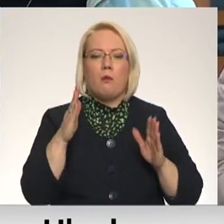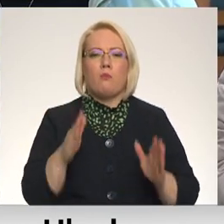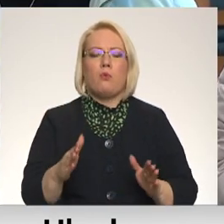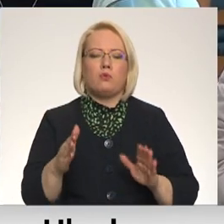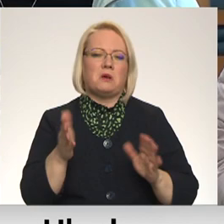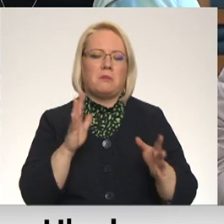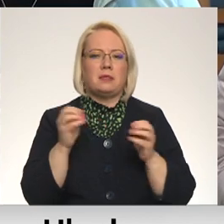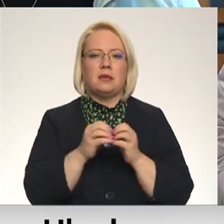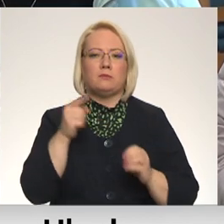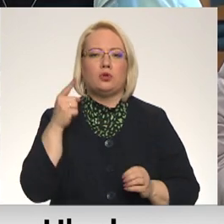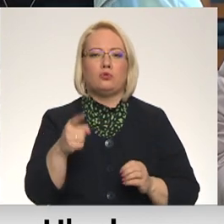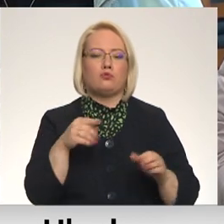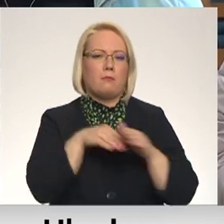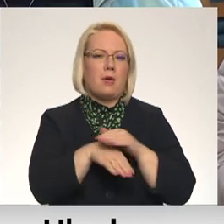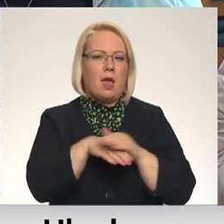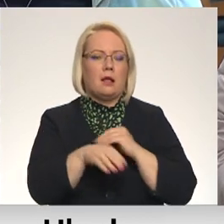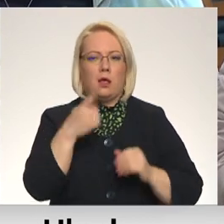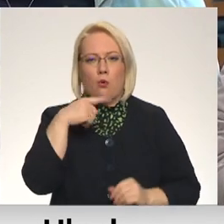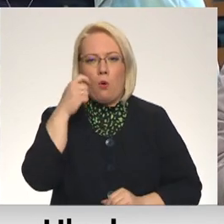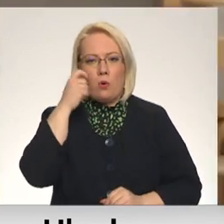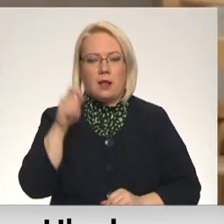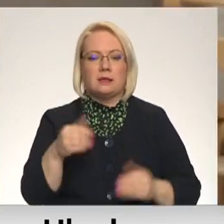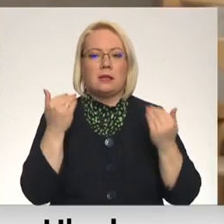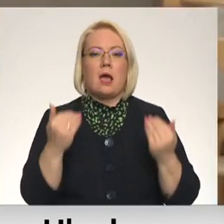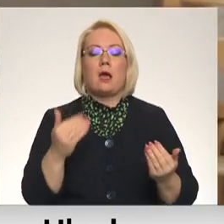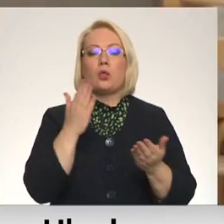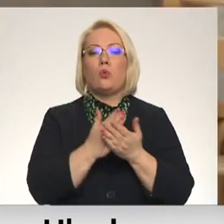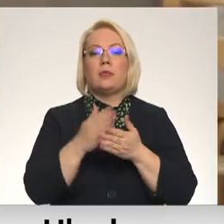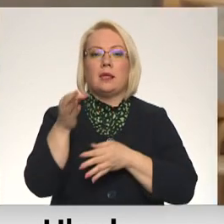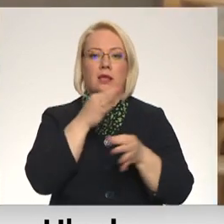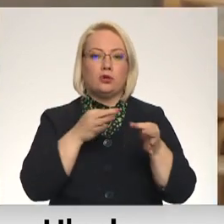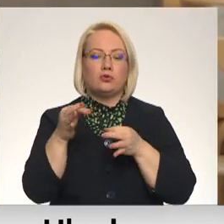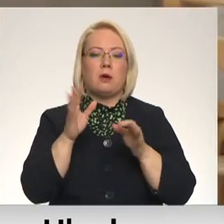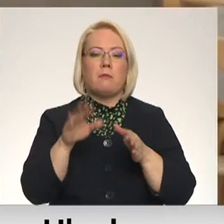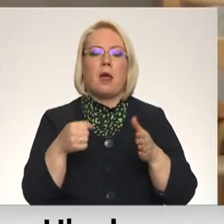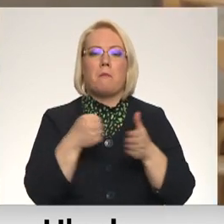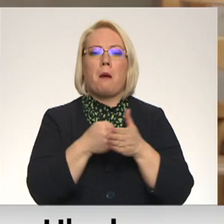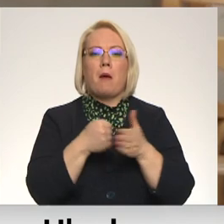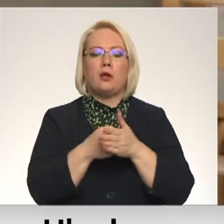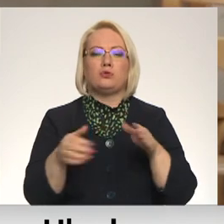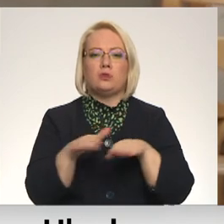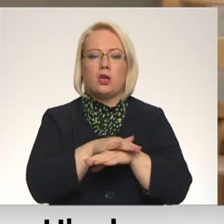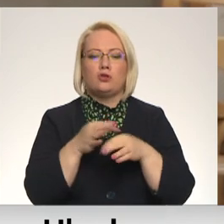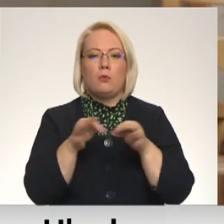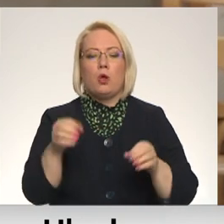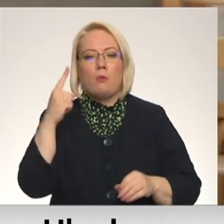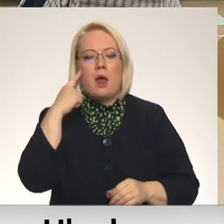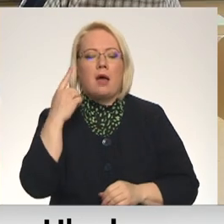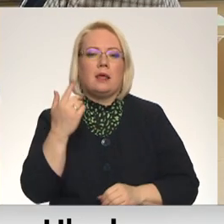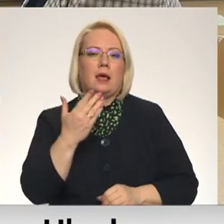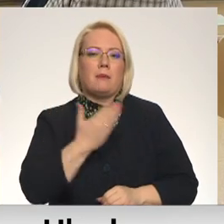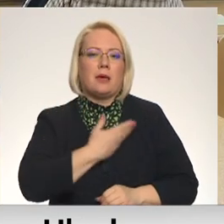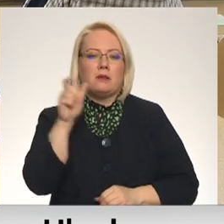10 tūkstoši bēgļi no Ukrainas. Turklāt pat laba nori diskusijas par pabalstu sekšanu brīprātīgajiem iedzīvotājiem par bēgļu